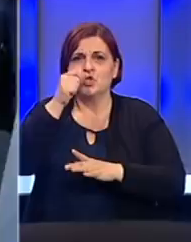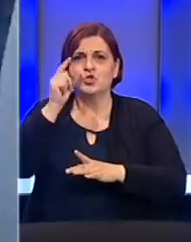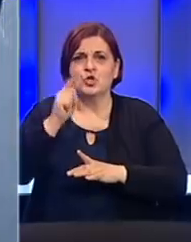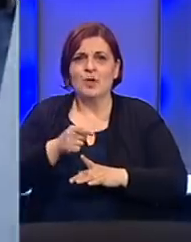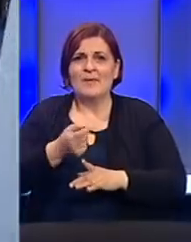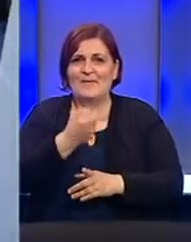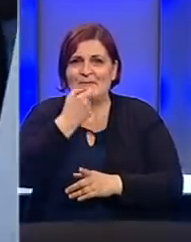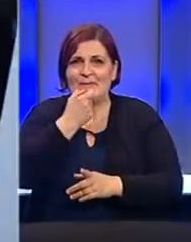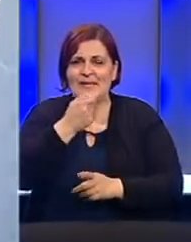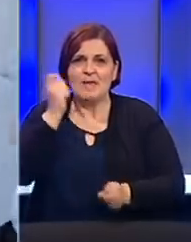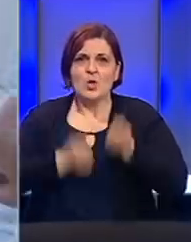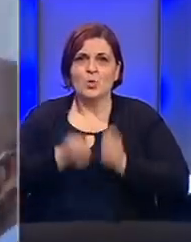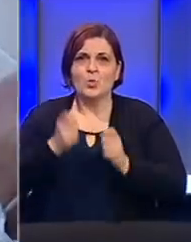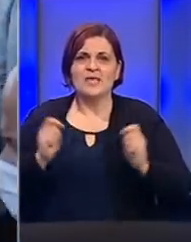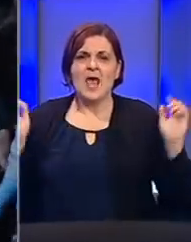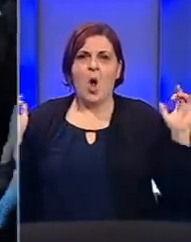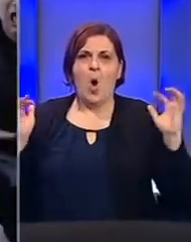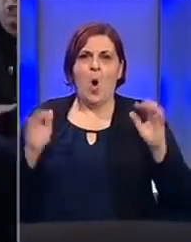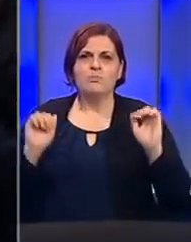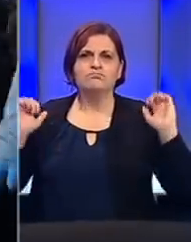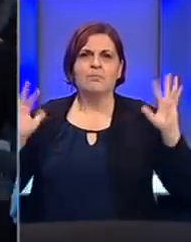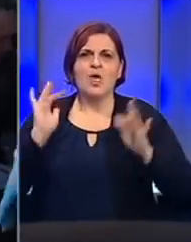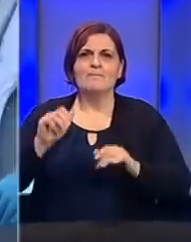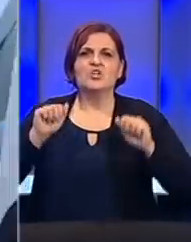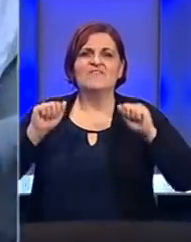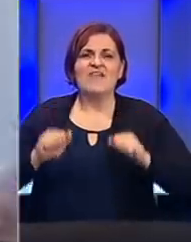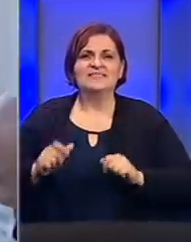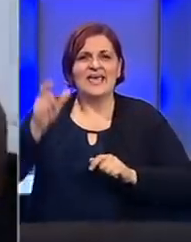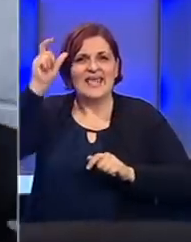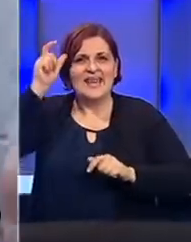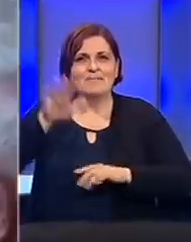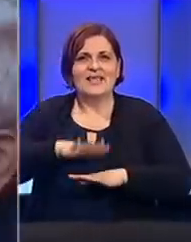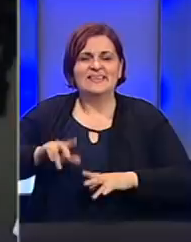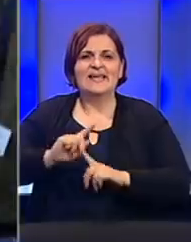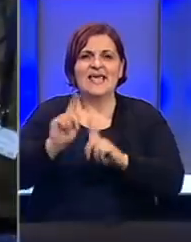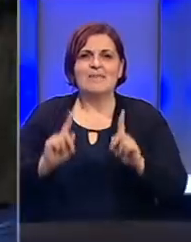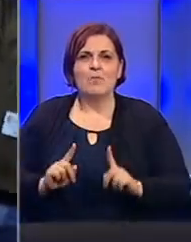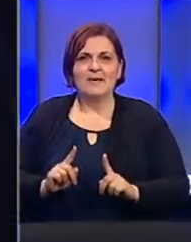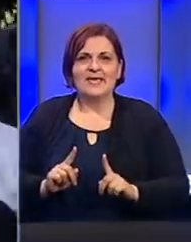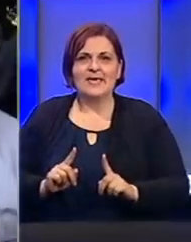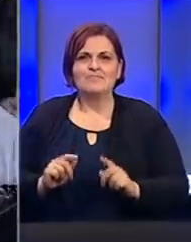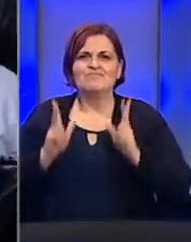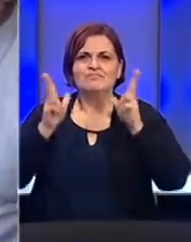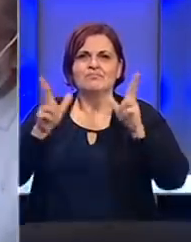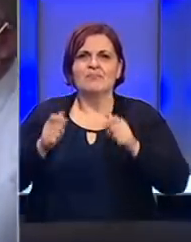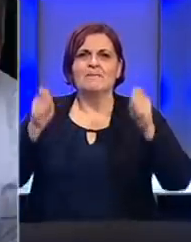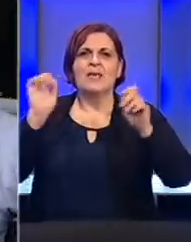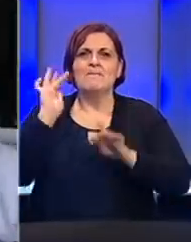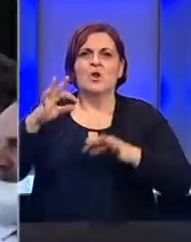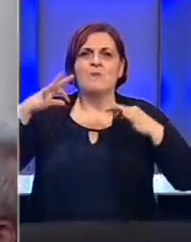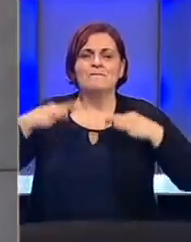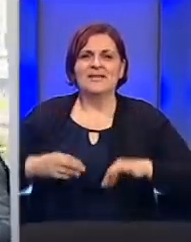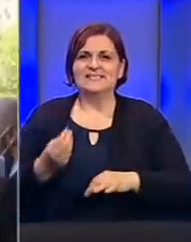ljudi sa pištaljkama i udaraljkama okupilo se na prosvijedu protiv vlasti na Beogradskom trgu Republike. Skandiraju parole protiv